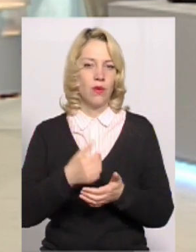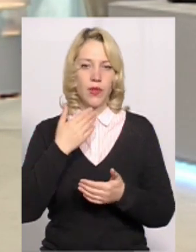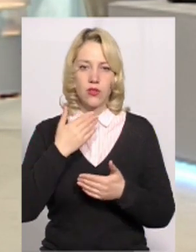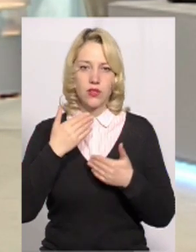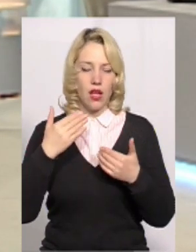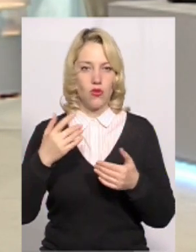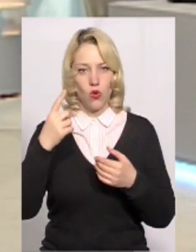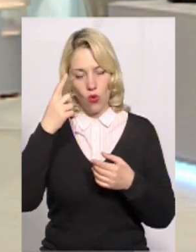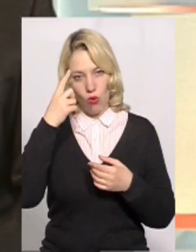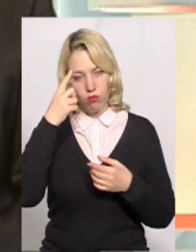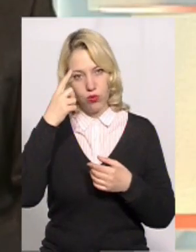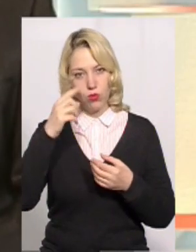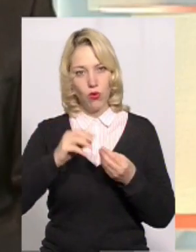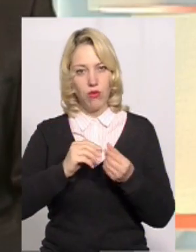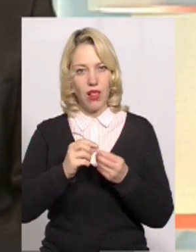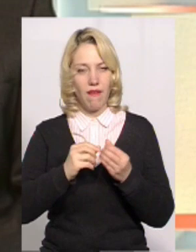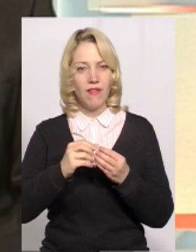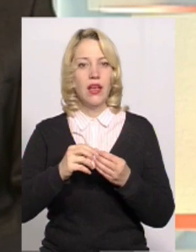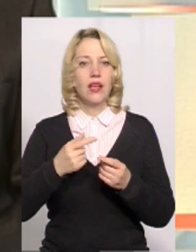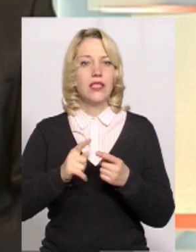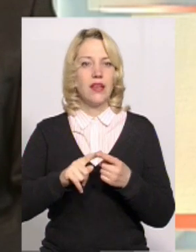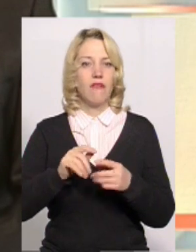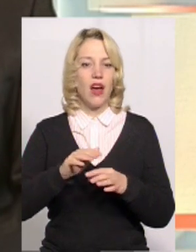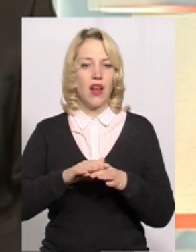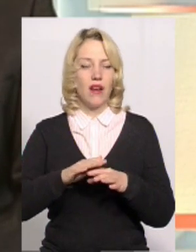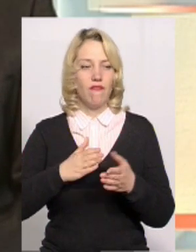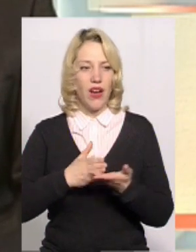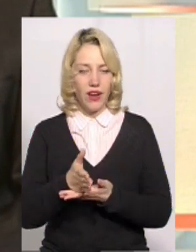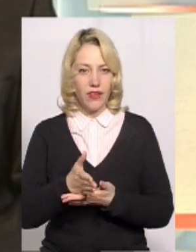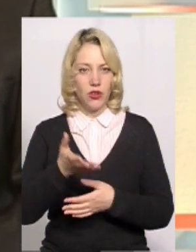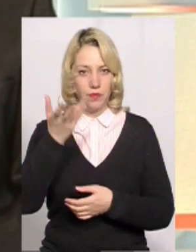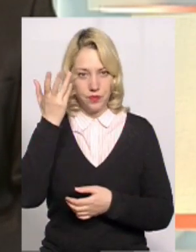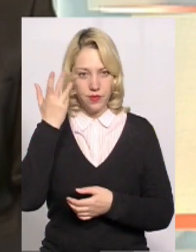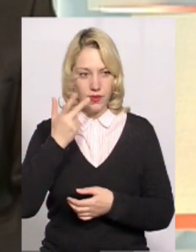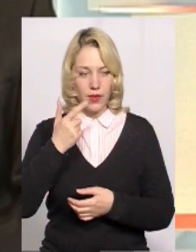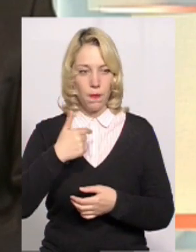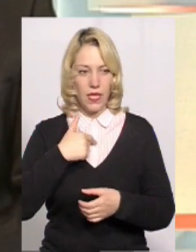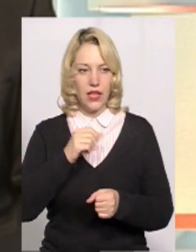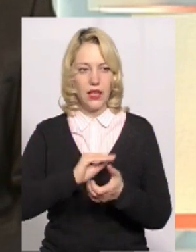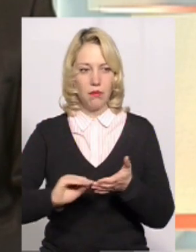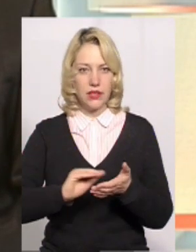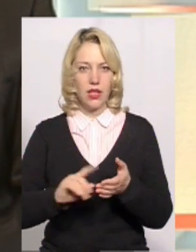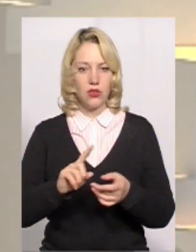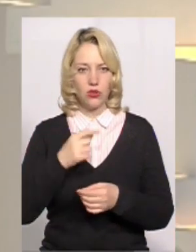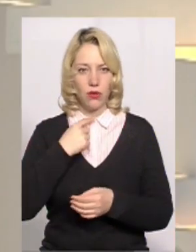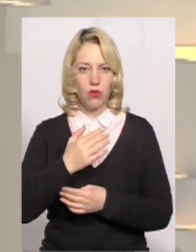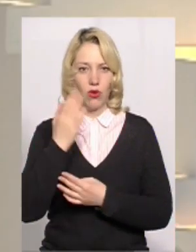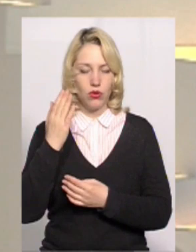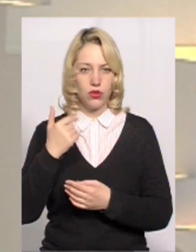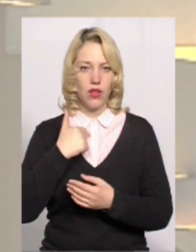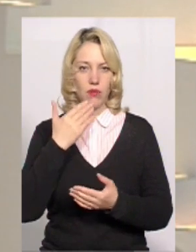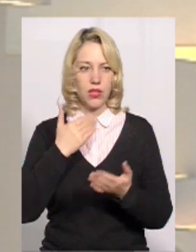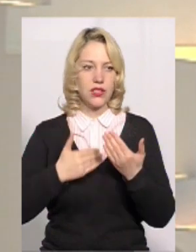таки обдумувала варіанти, але я навіть от коли написала, що я проголосувала, і мене почали